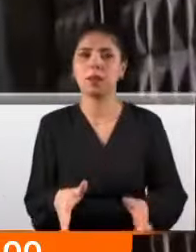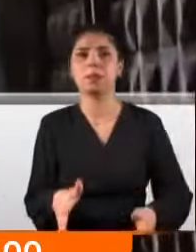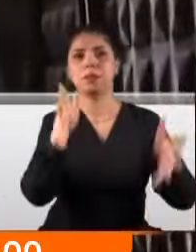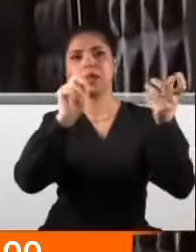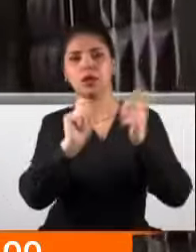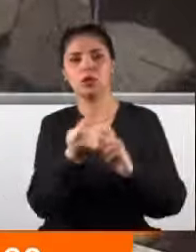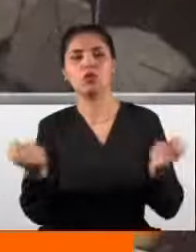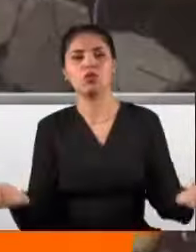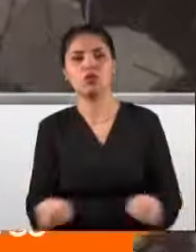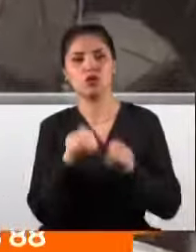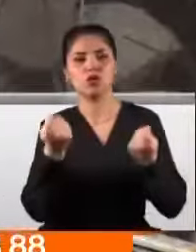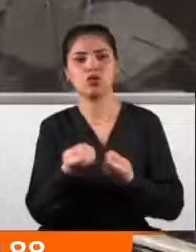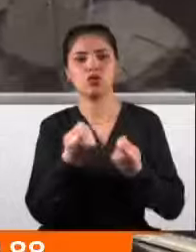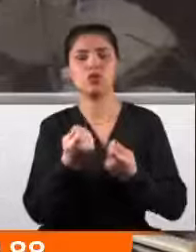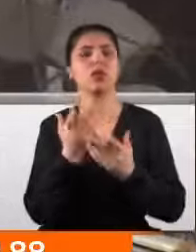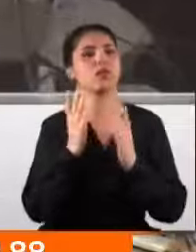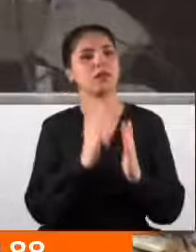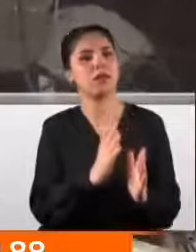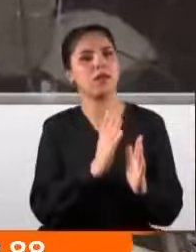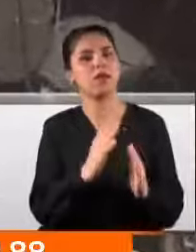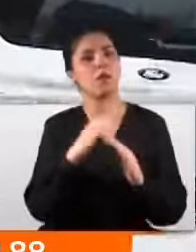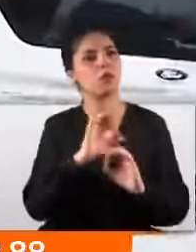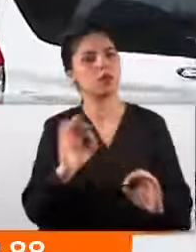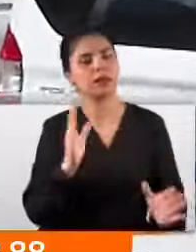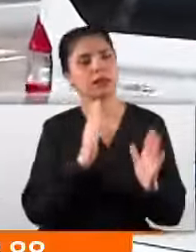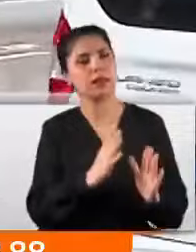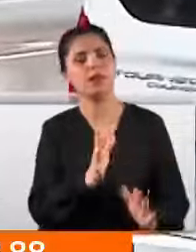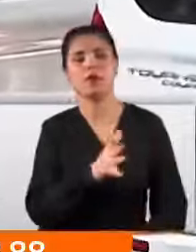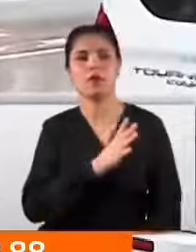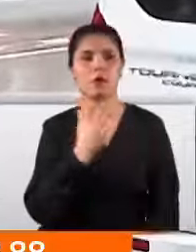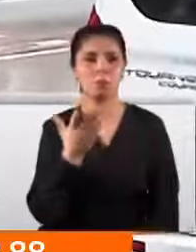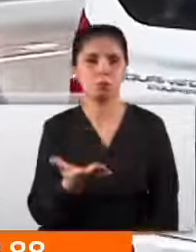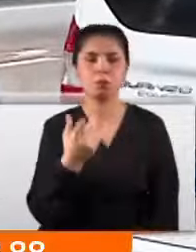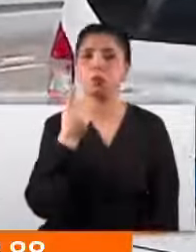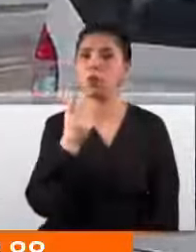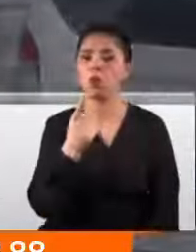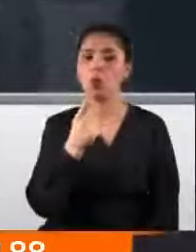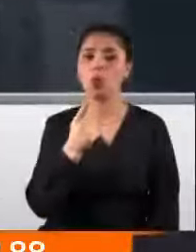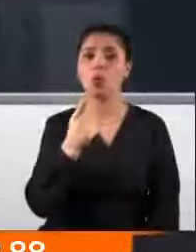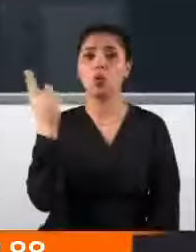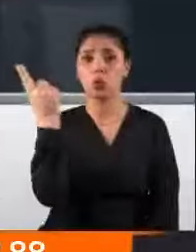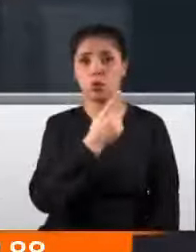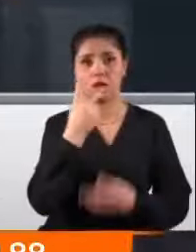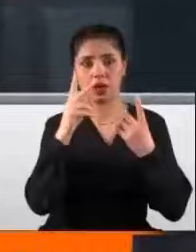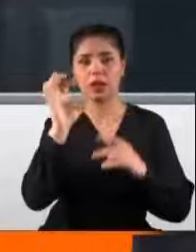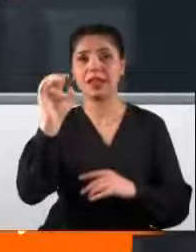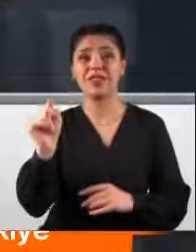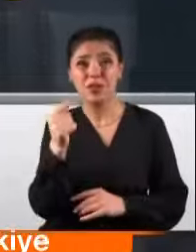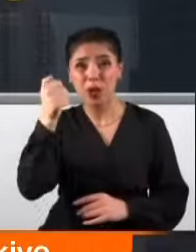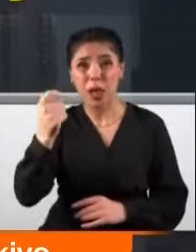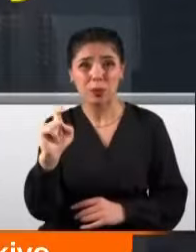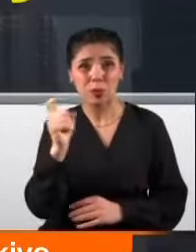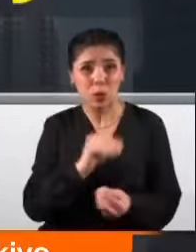dönüşüm çalışmaları çok yoğun şekilde aralıksız şekilde devam ediyor. Ve oranlar açıklandı. 0.69 faiz